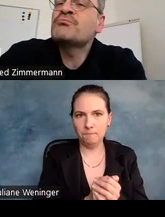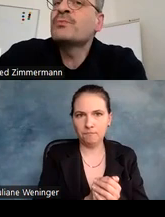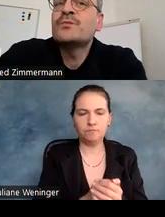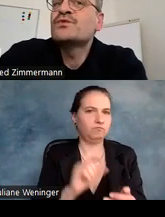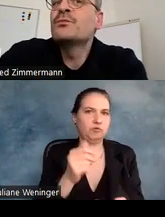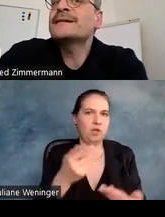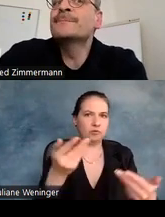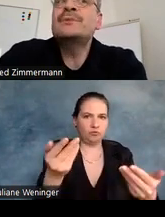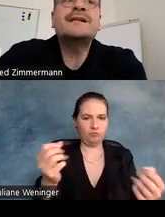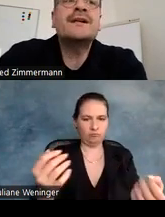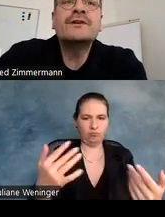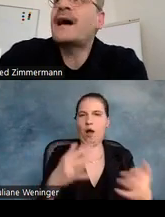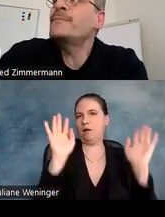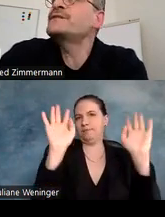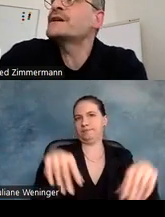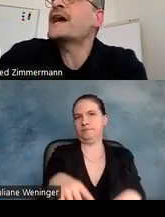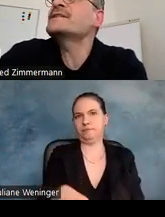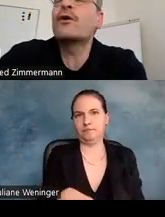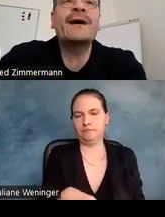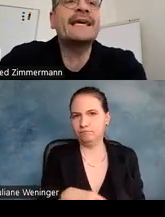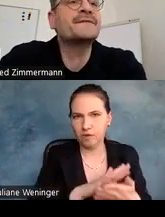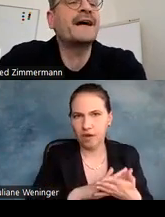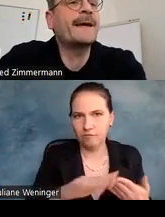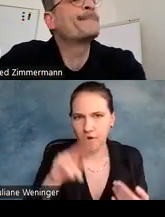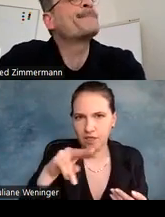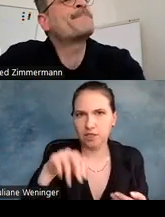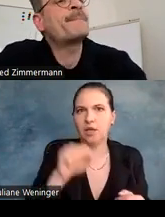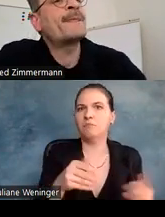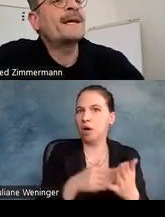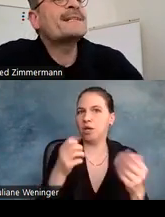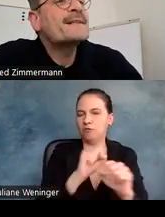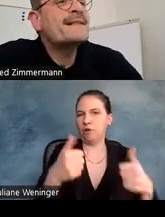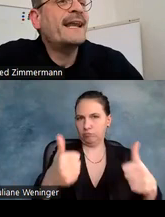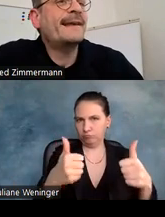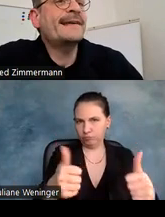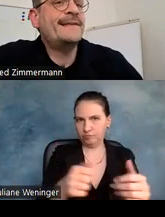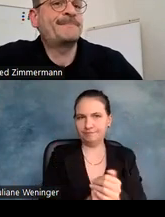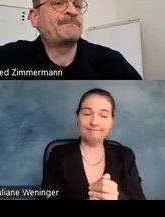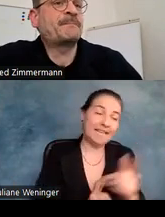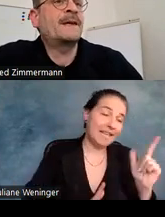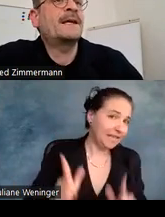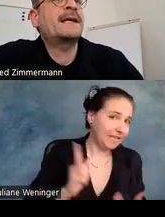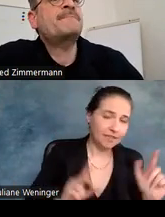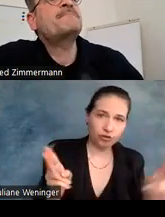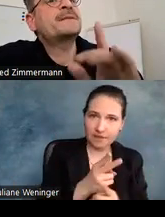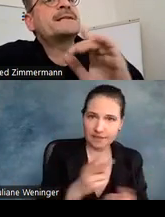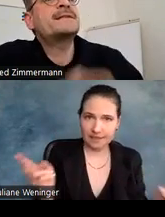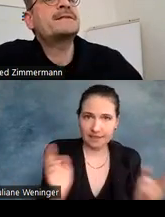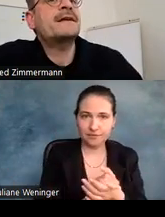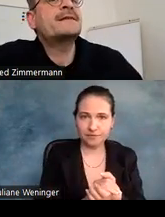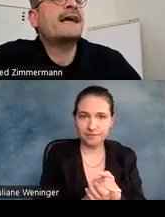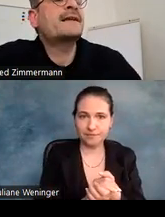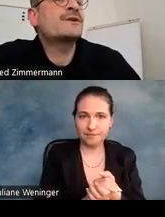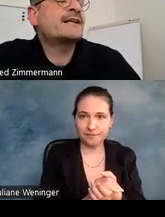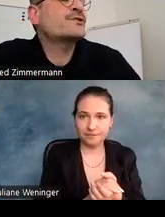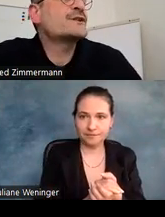denken, super simpel und damit wahrscheinlich auch barrierefrei. Das ist es leider nicht, denn dieses